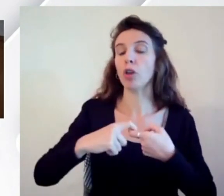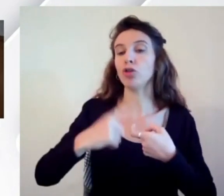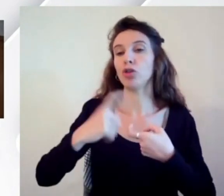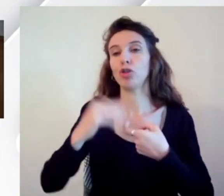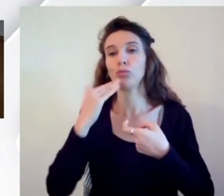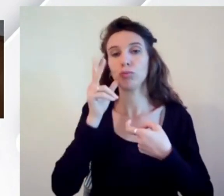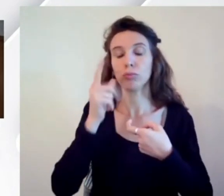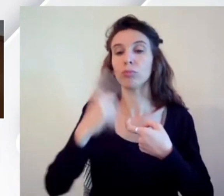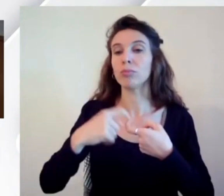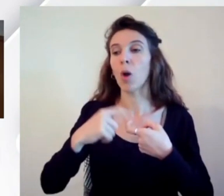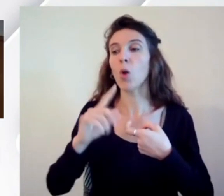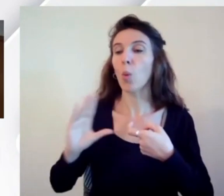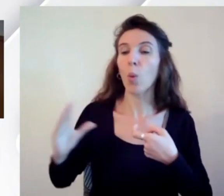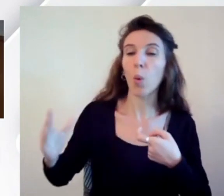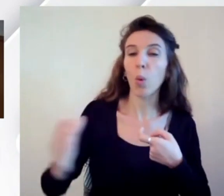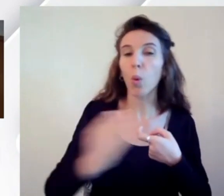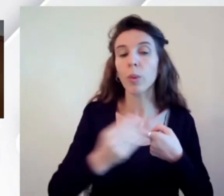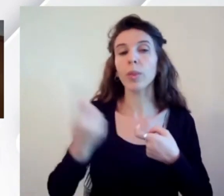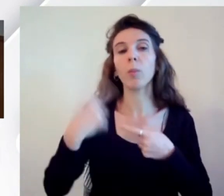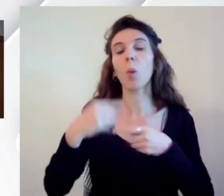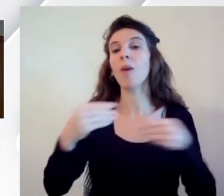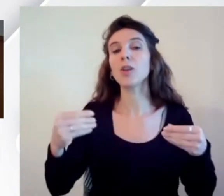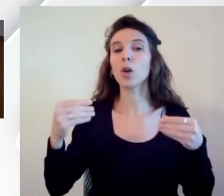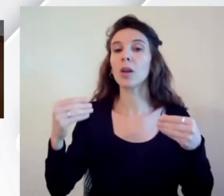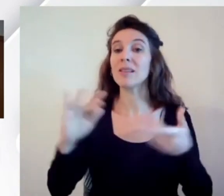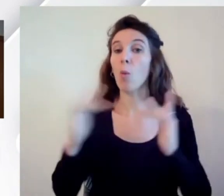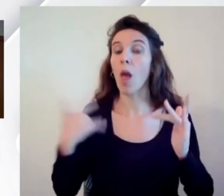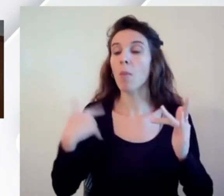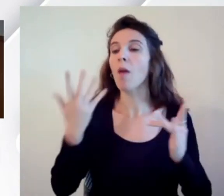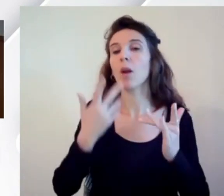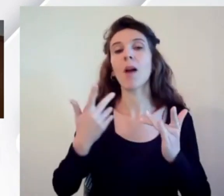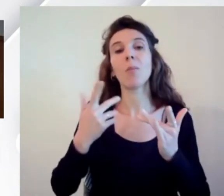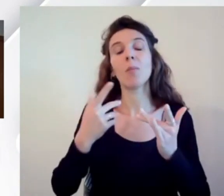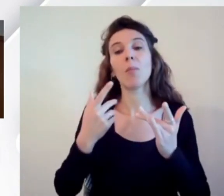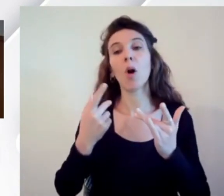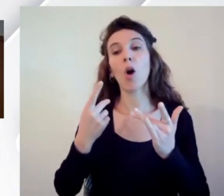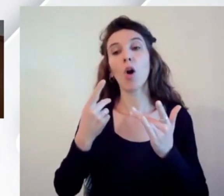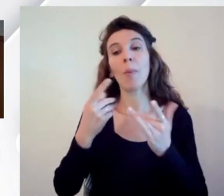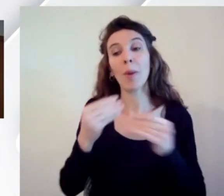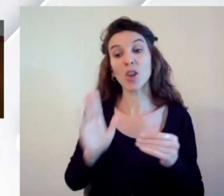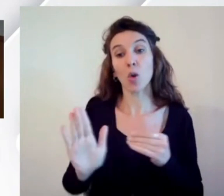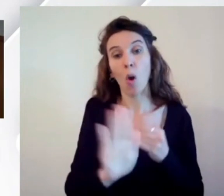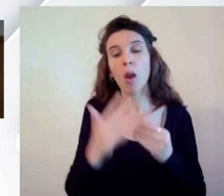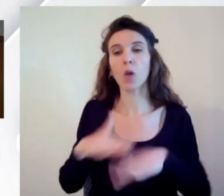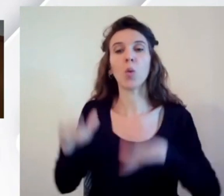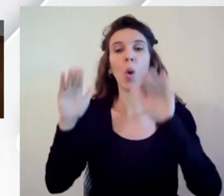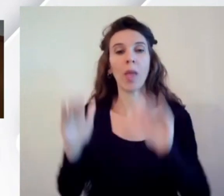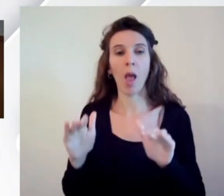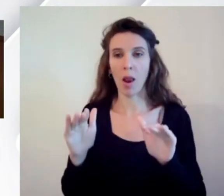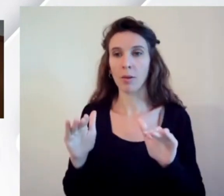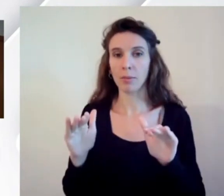dei professionisti del web in Italia ma poi perché volevamo in qualche modo